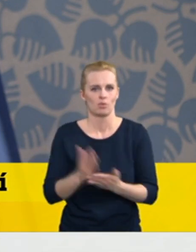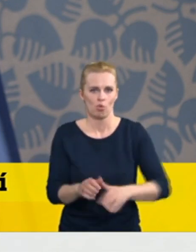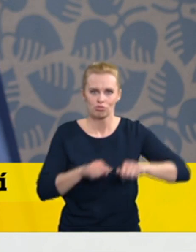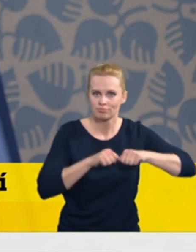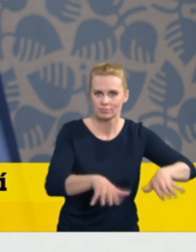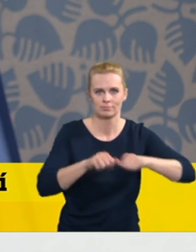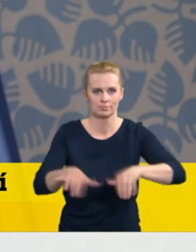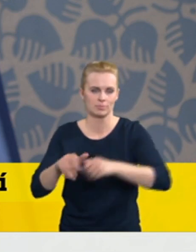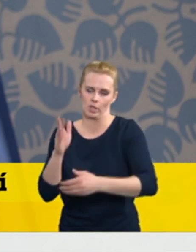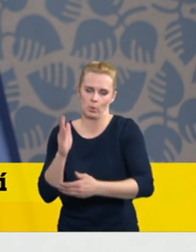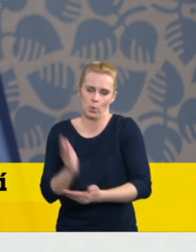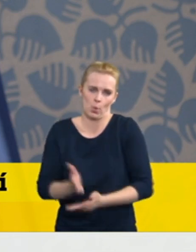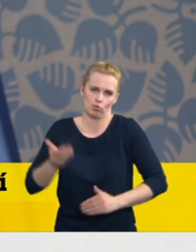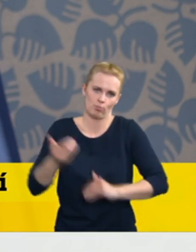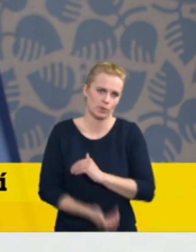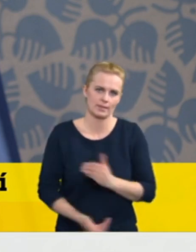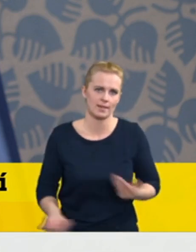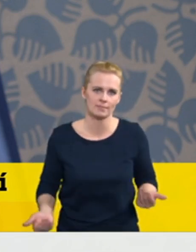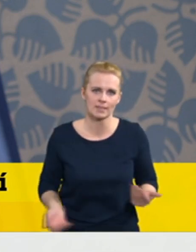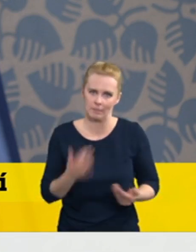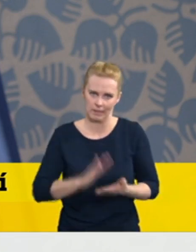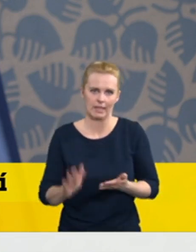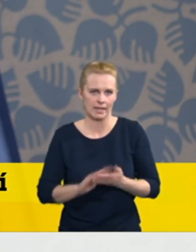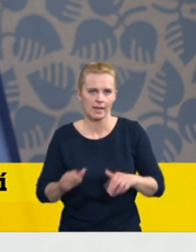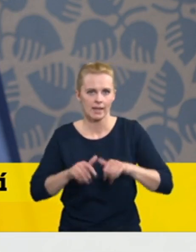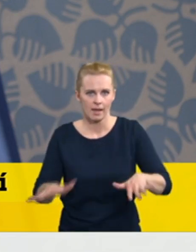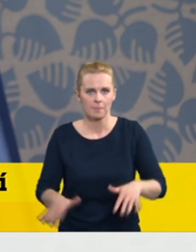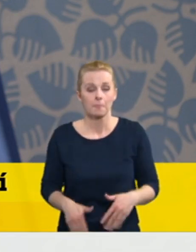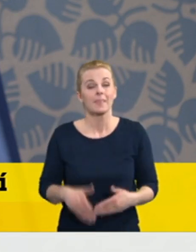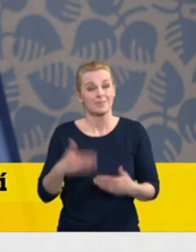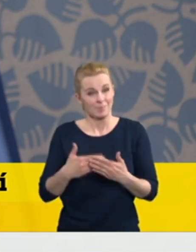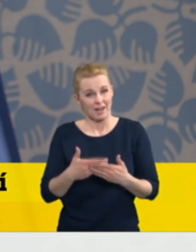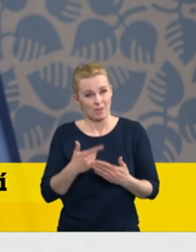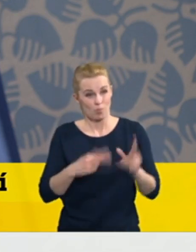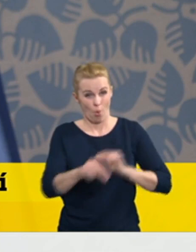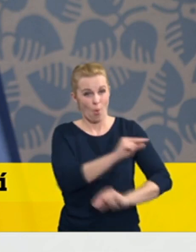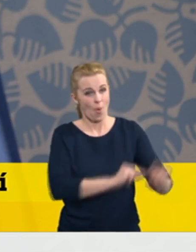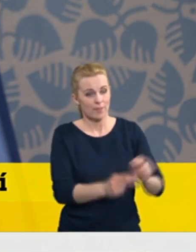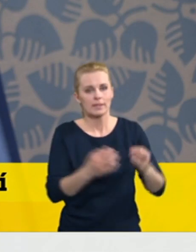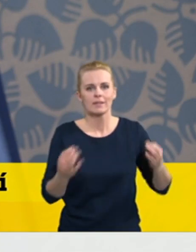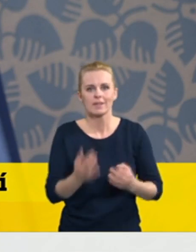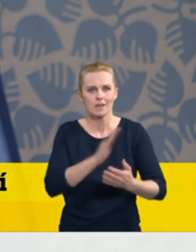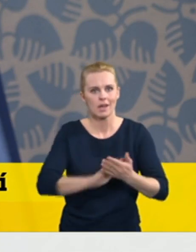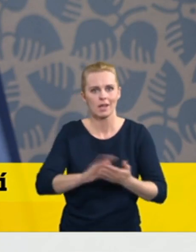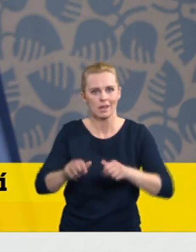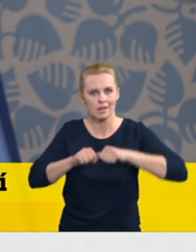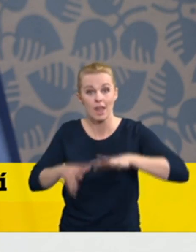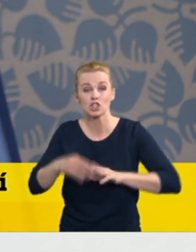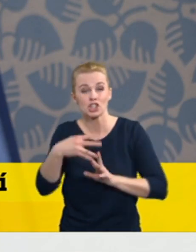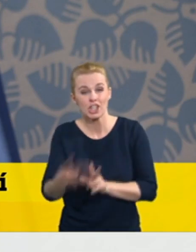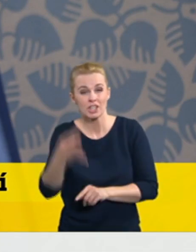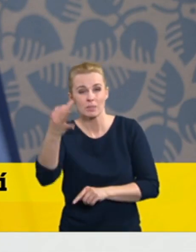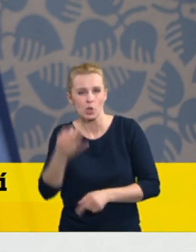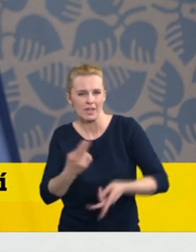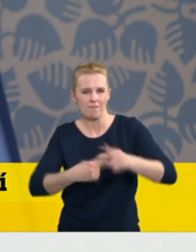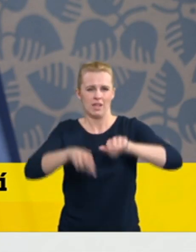pozdě. A víme, že se předpokládá, že rychlost šíření této mutace je zhruba o 40 % vyšší. Takže